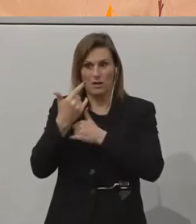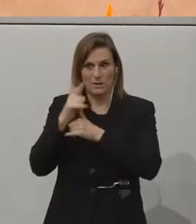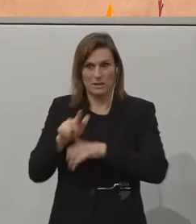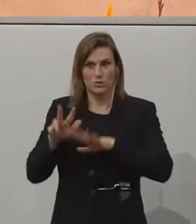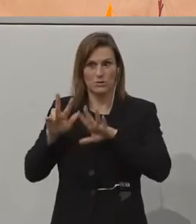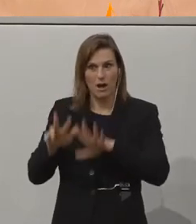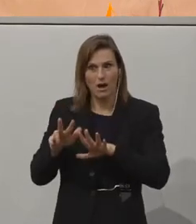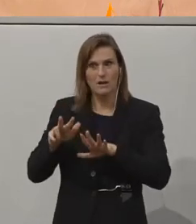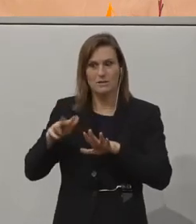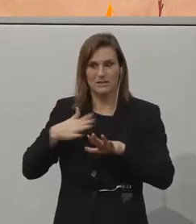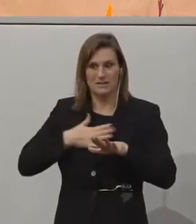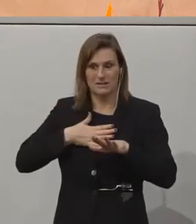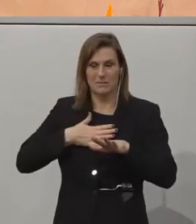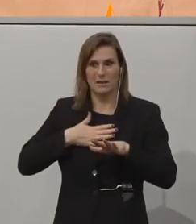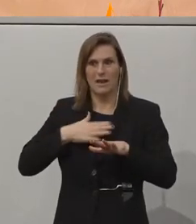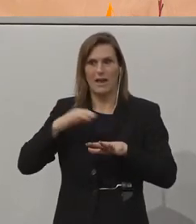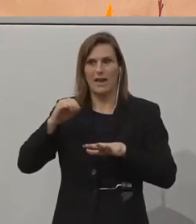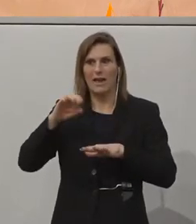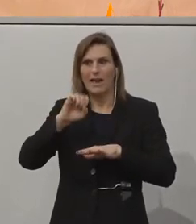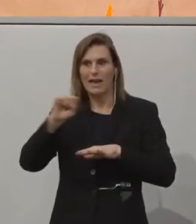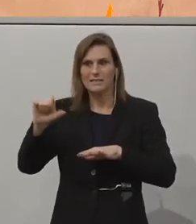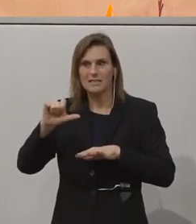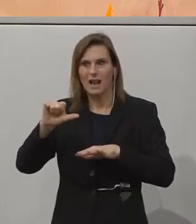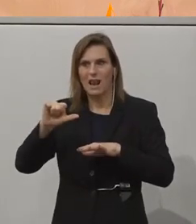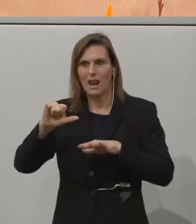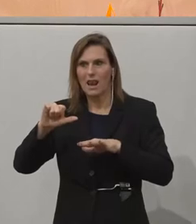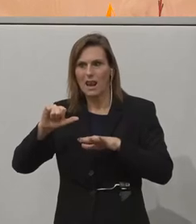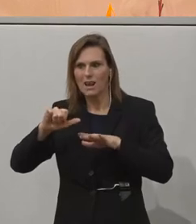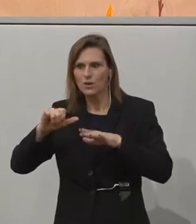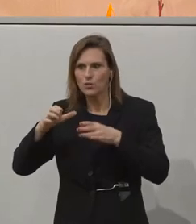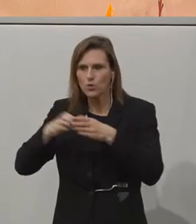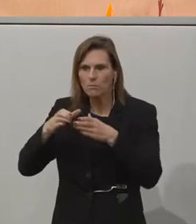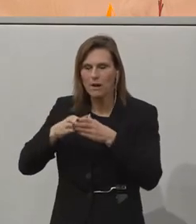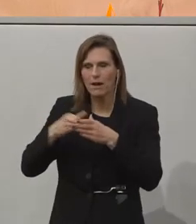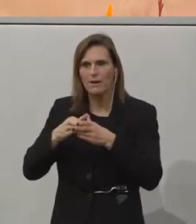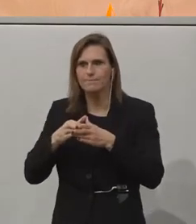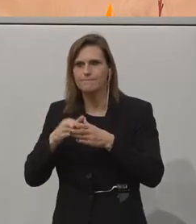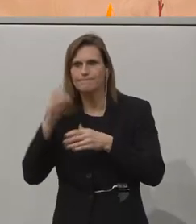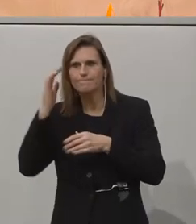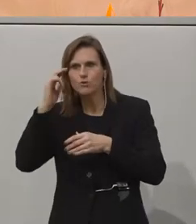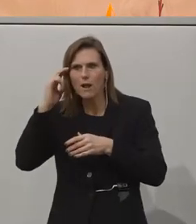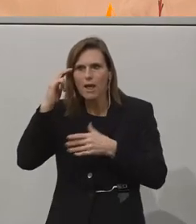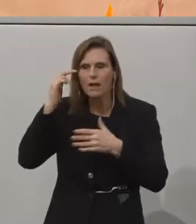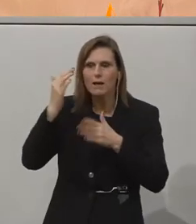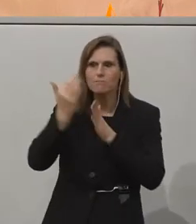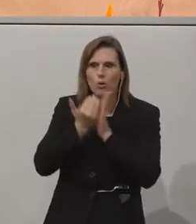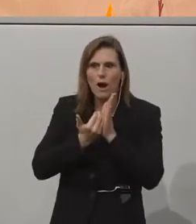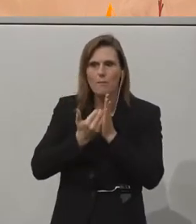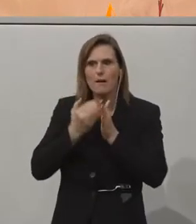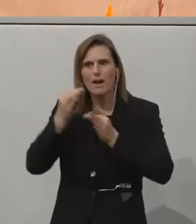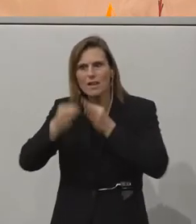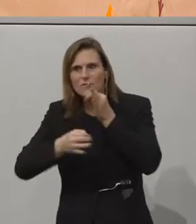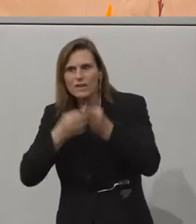bemüht hat, daraus ableitend Programme zu entwickeln, die helfen sollten, einen